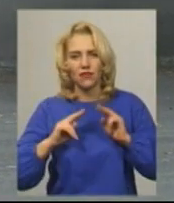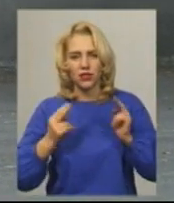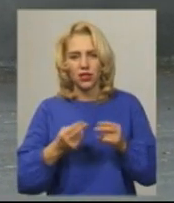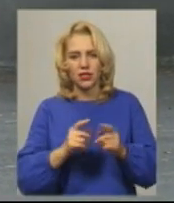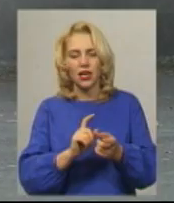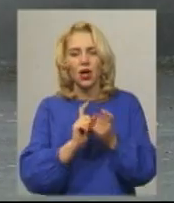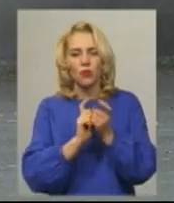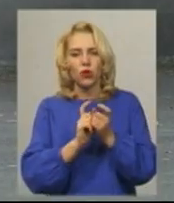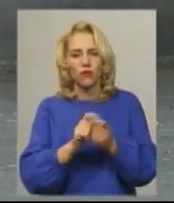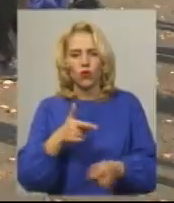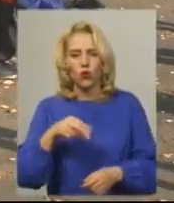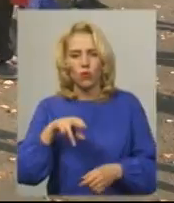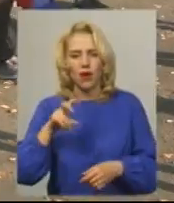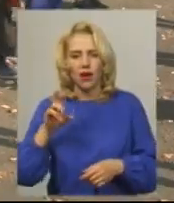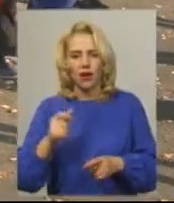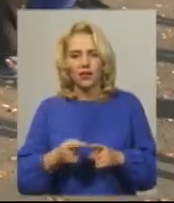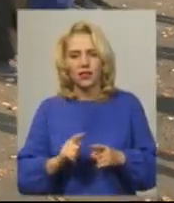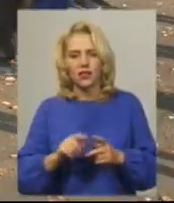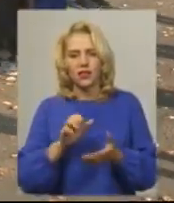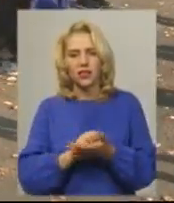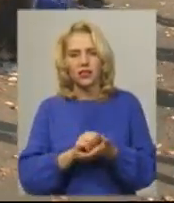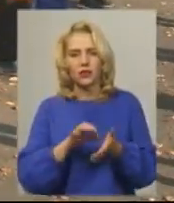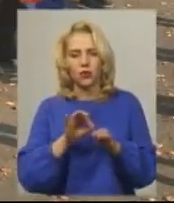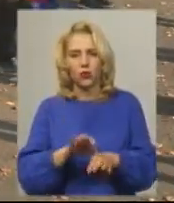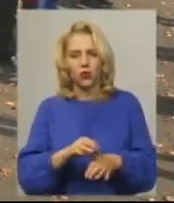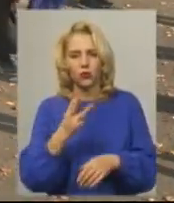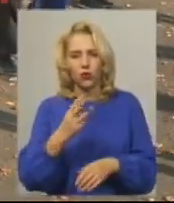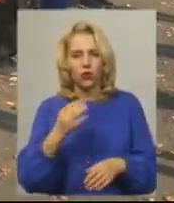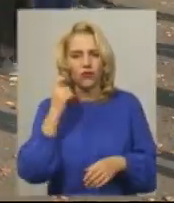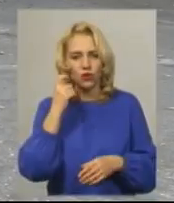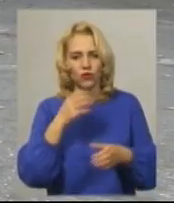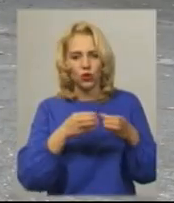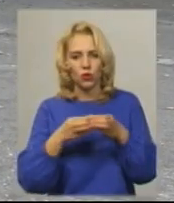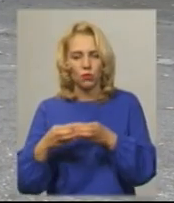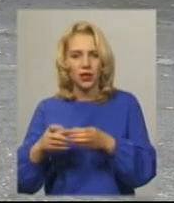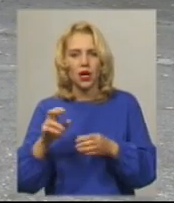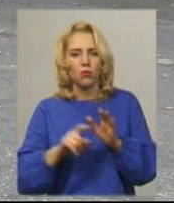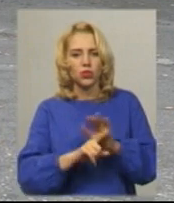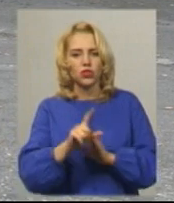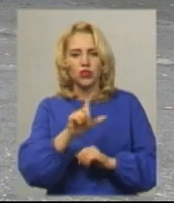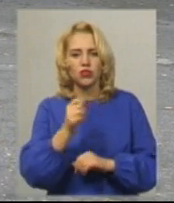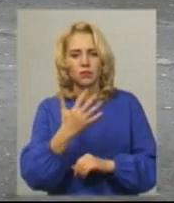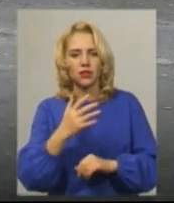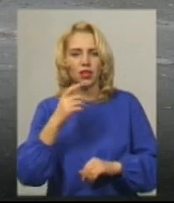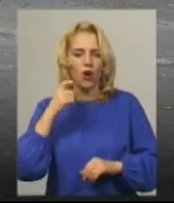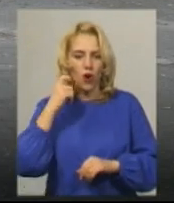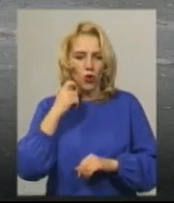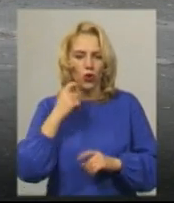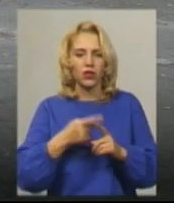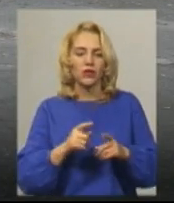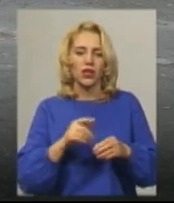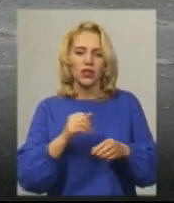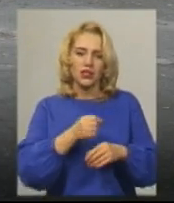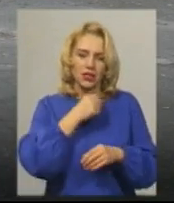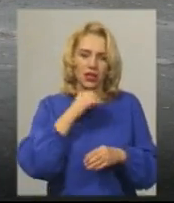тренер Олег Делевич. Додає, заняття проводять у трьохвікових групах, починаючи з п'яти років. Приходять люди, цікавляться, і старші, і сім'ями так